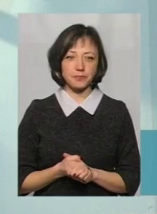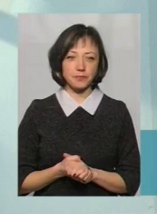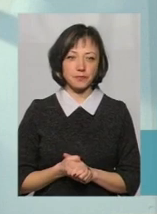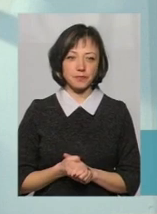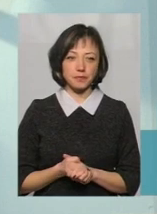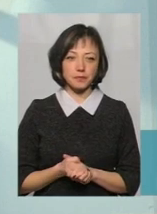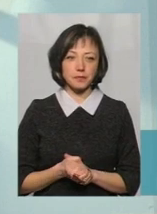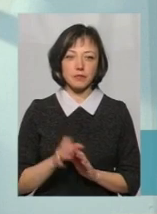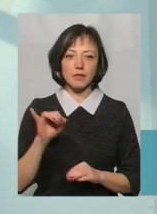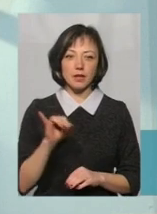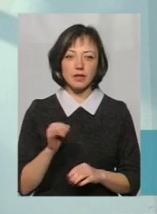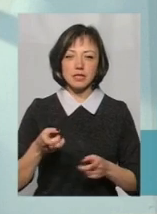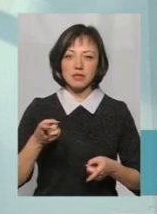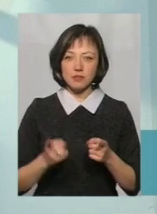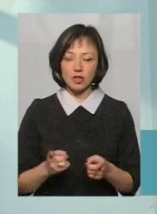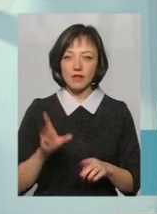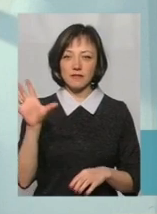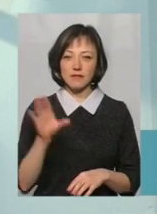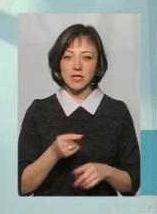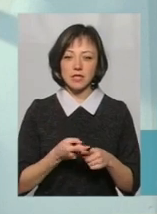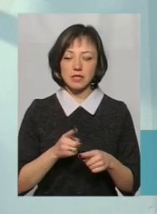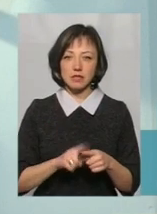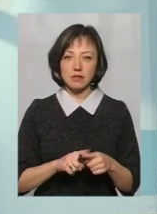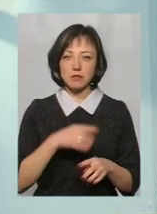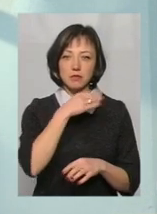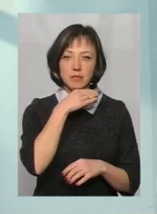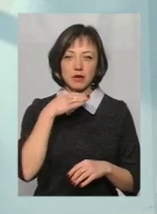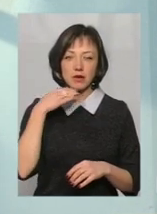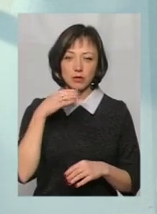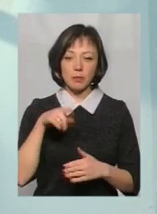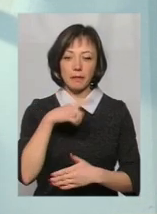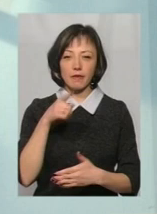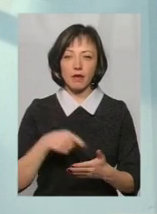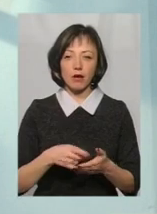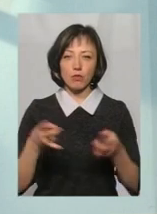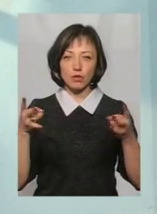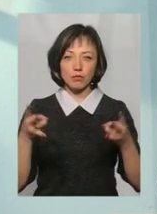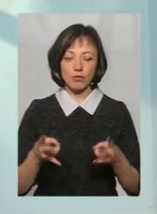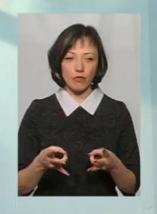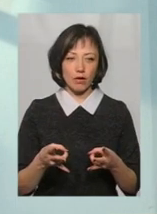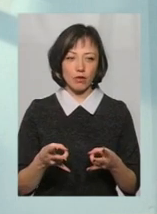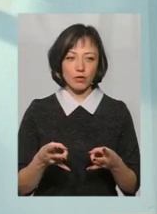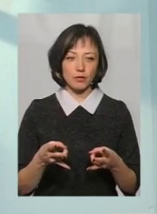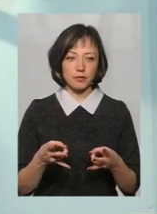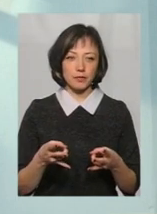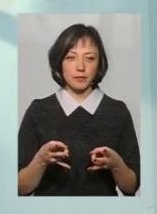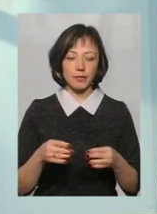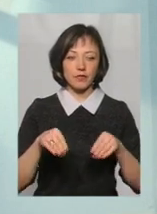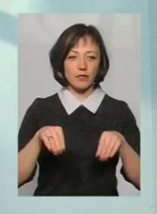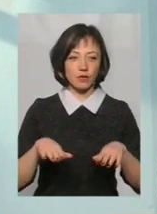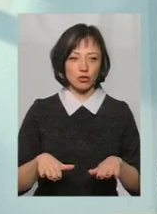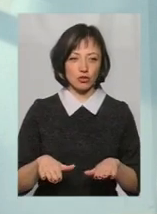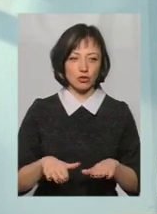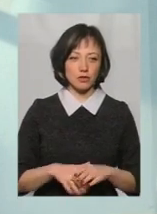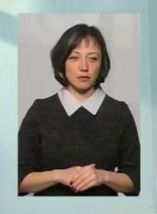звичайно, всі ці велика кількість питань потребувало вирішення.